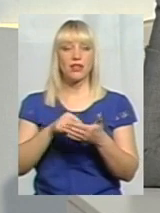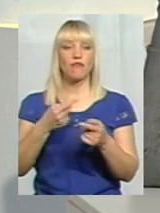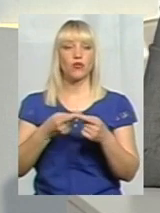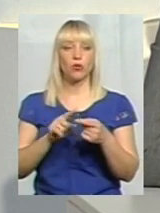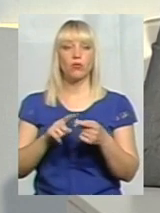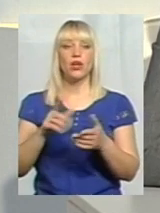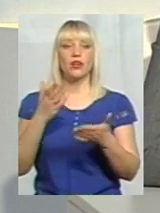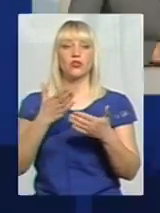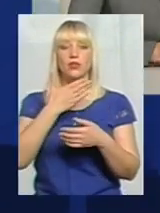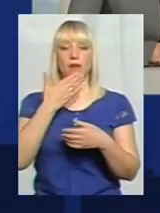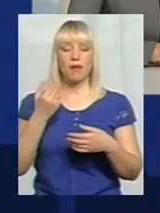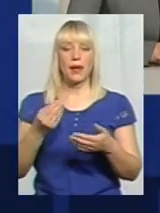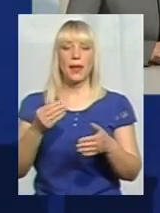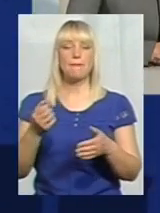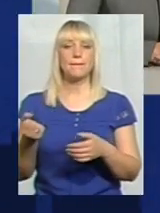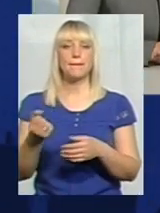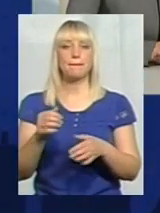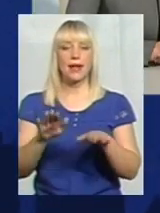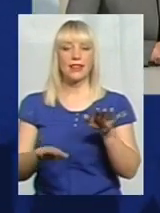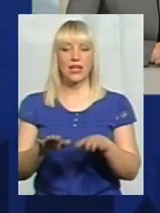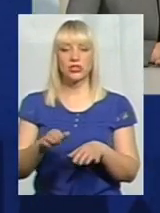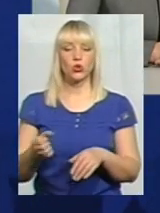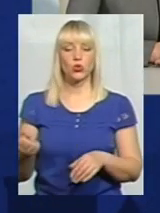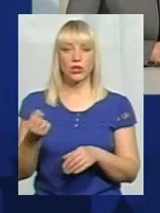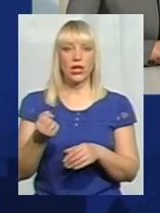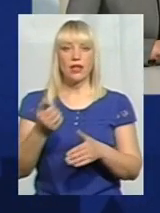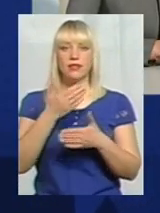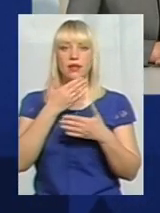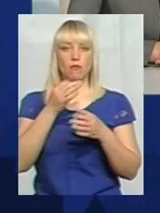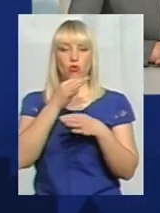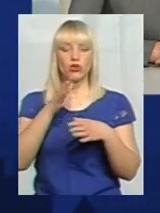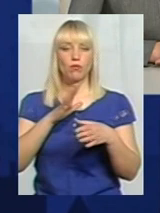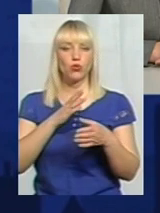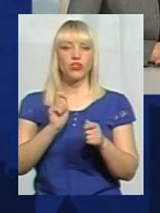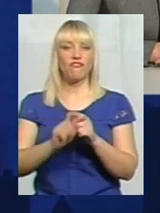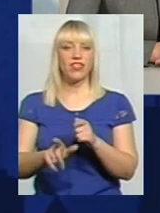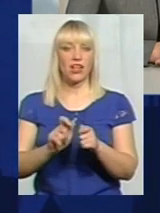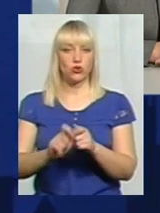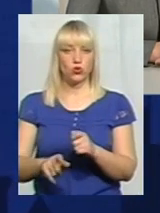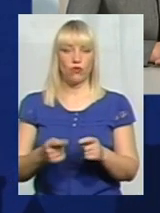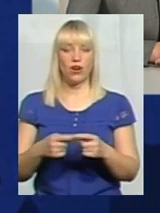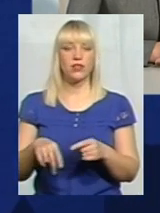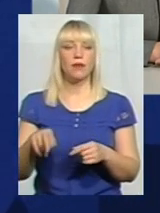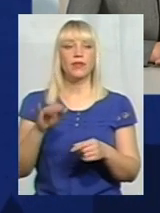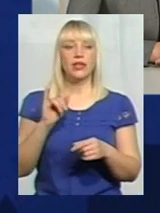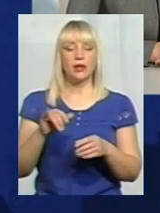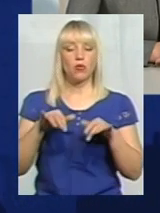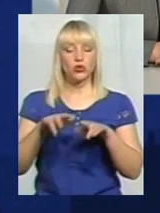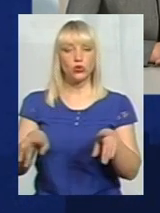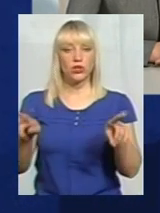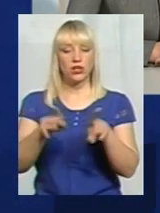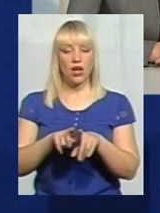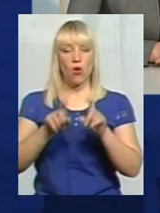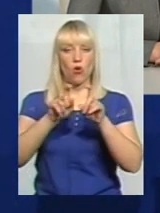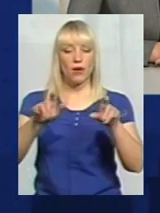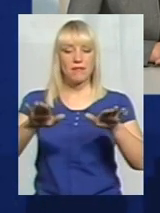не може бути ніякого фінансування на дані пам'ятки. Щодо утворення саме заповідника, процедура така, що органи місцевої